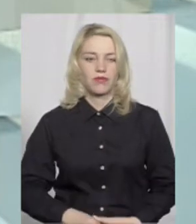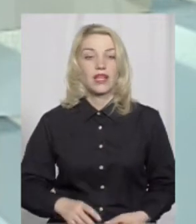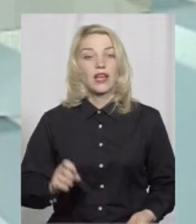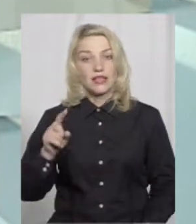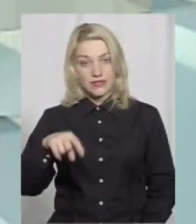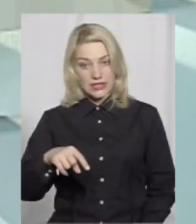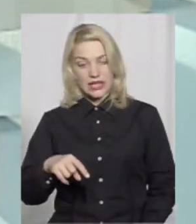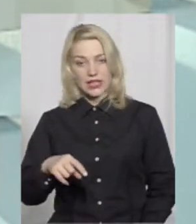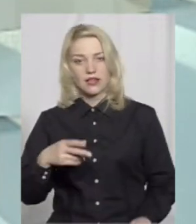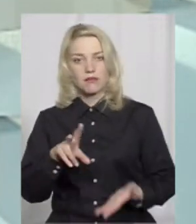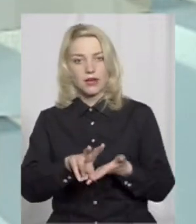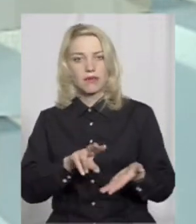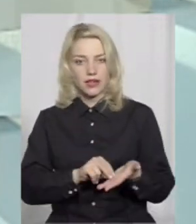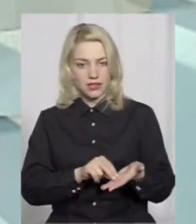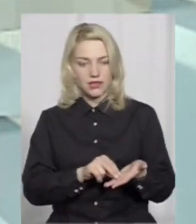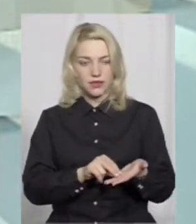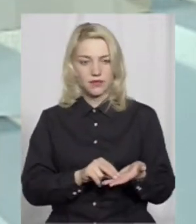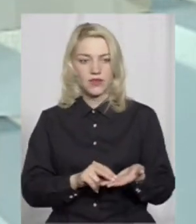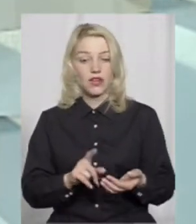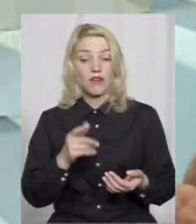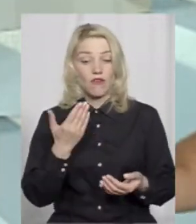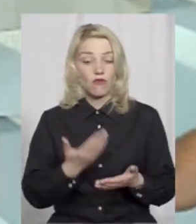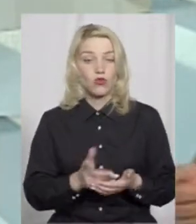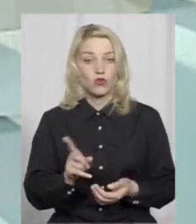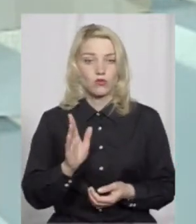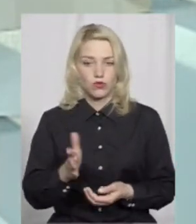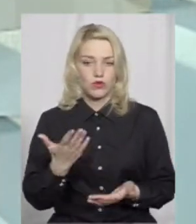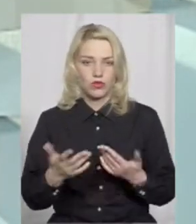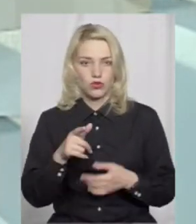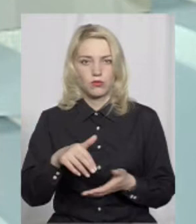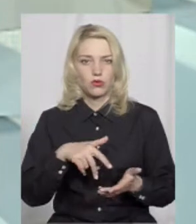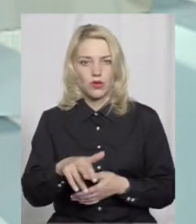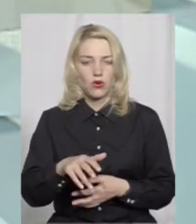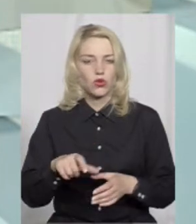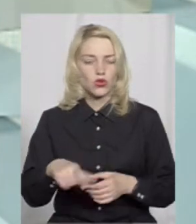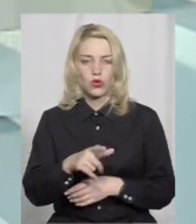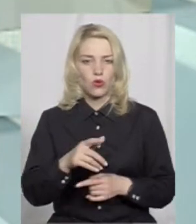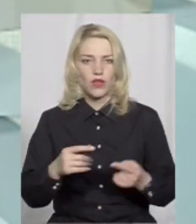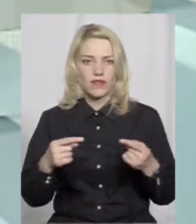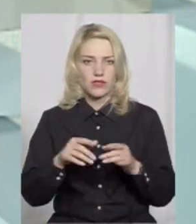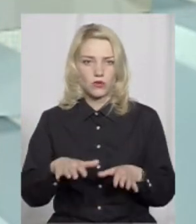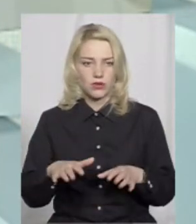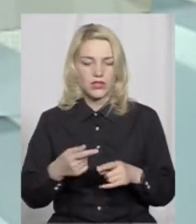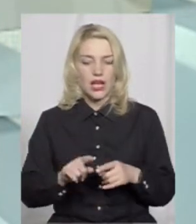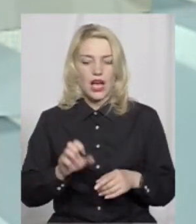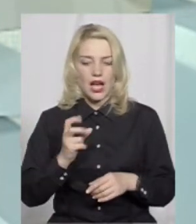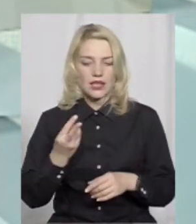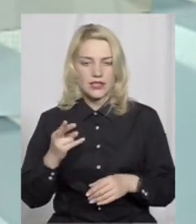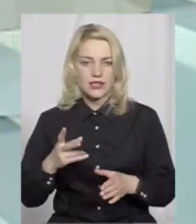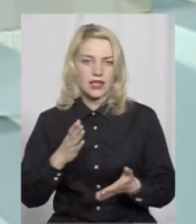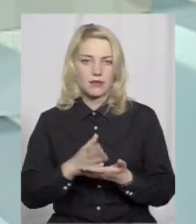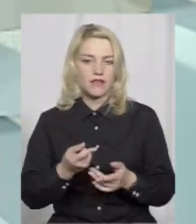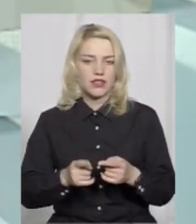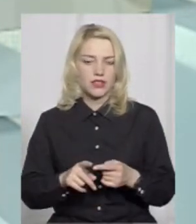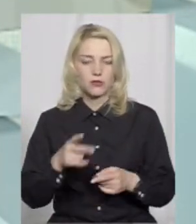Тобто, це такий наглядний приклад був, що ось що буде, якщо переходити дорогу не там, де потрібно. Так само і дана акція. Направлена на те, щоб показати, що буде,